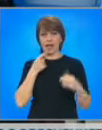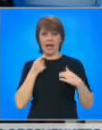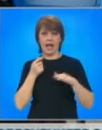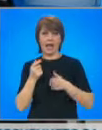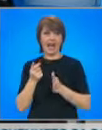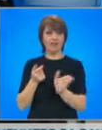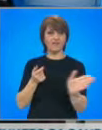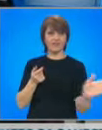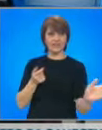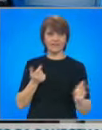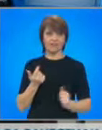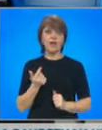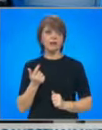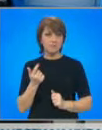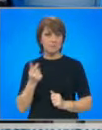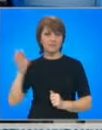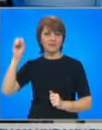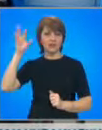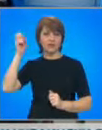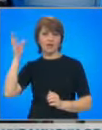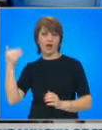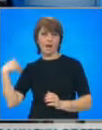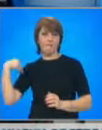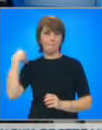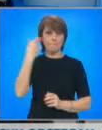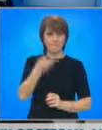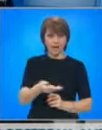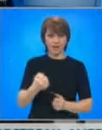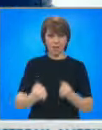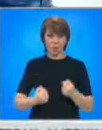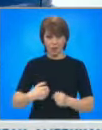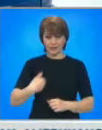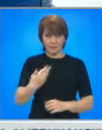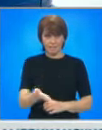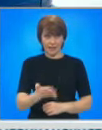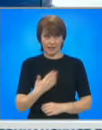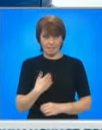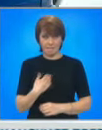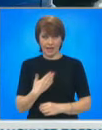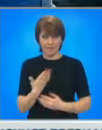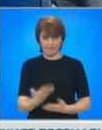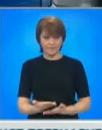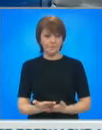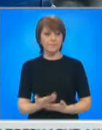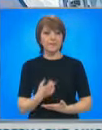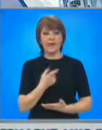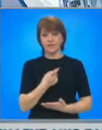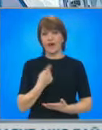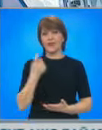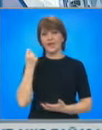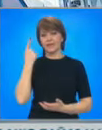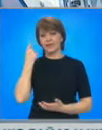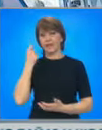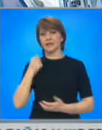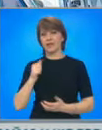сетофарната уредба падна върху предната кола и впоследствие удара и моята. Микробуса пред Христо е на дирекция охрана на